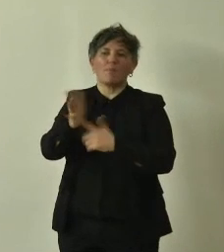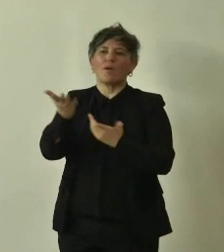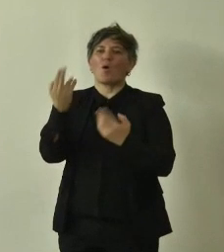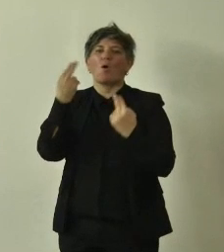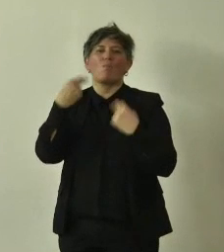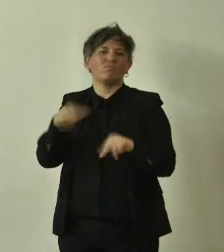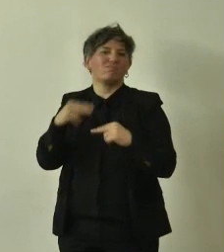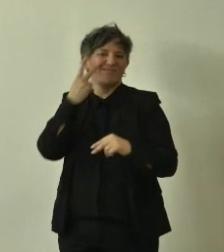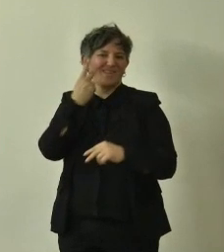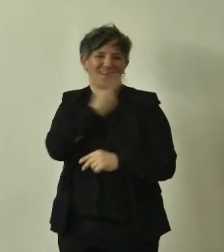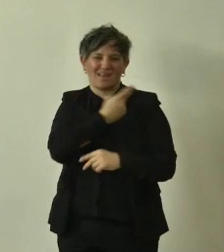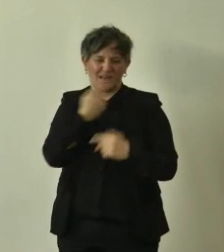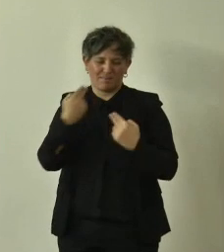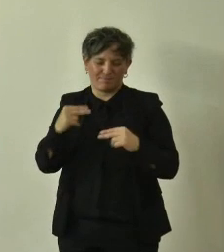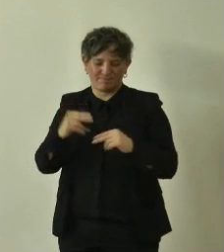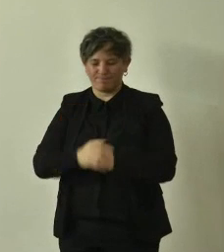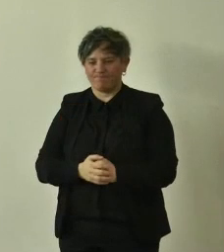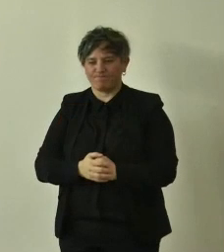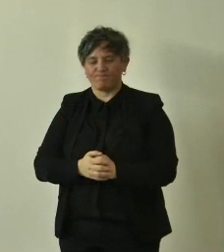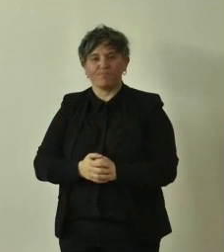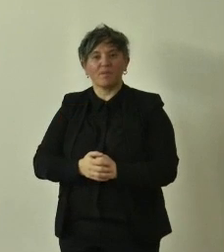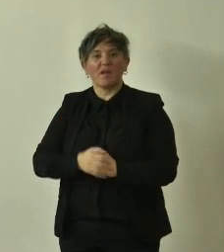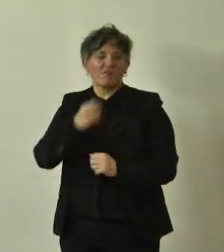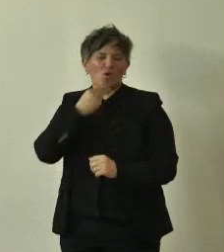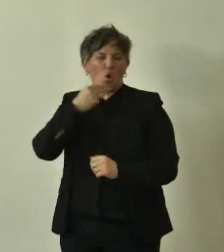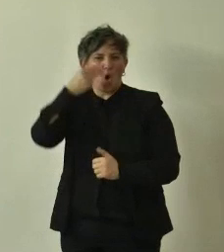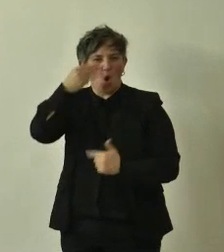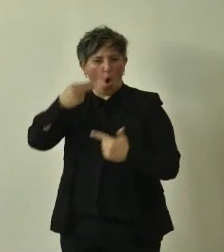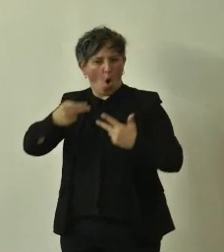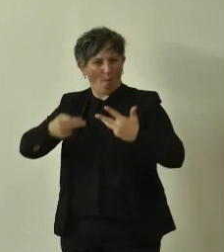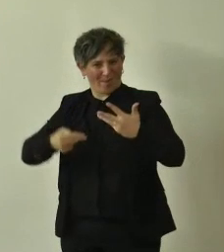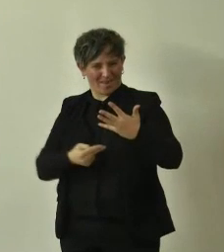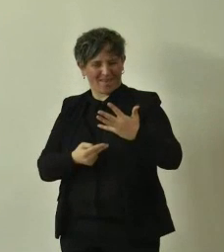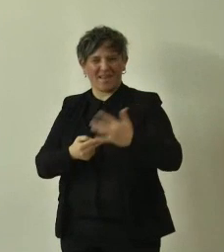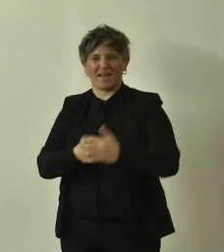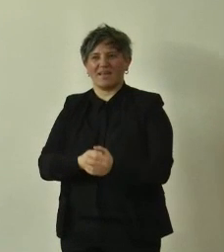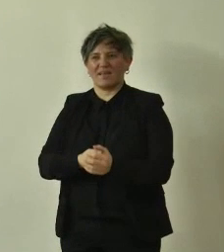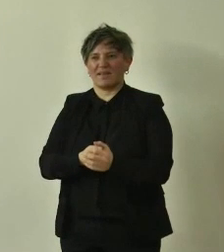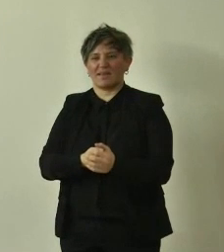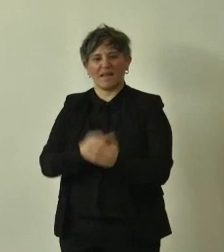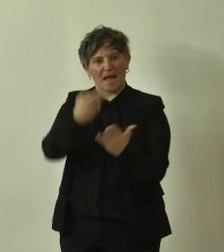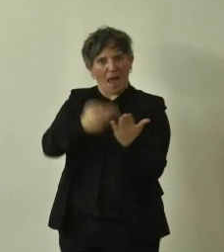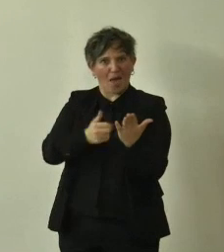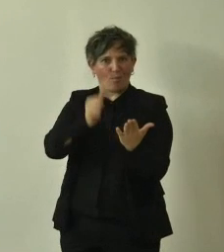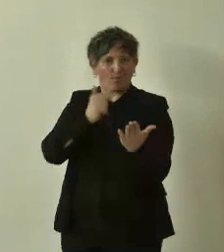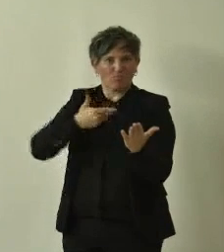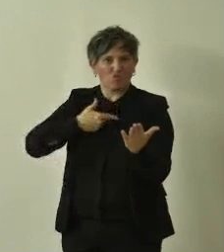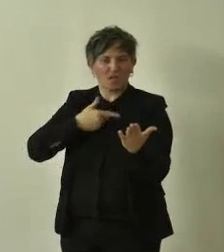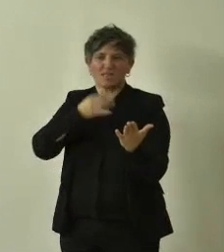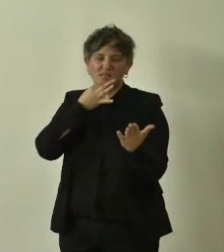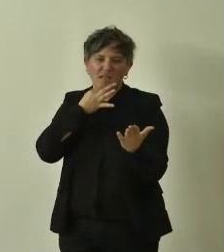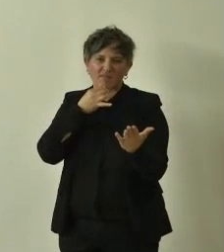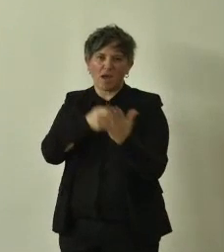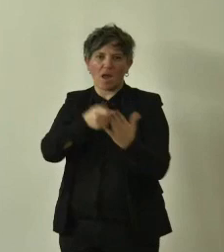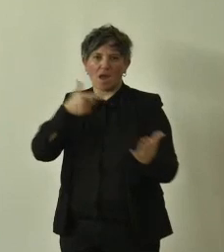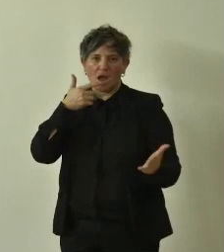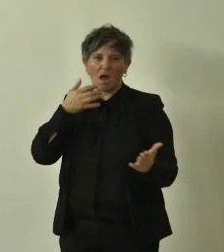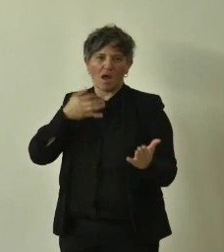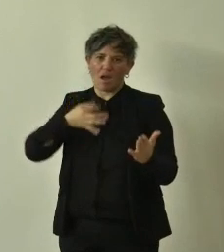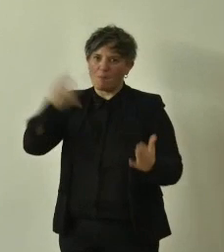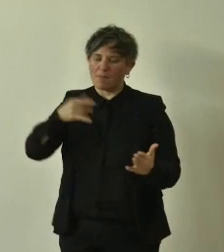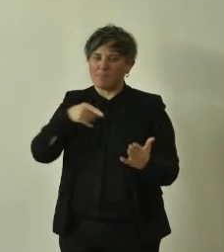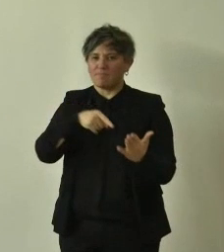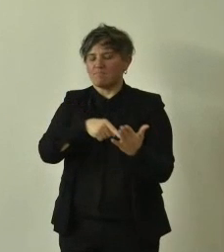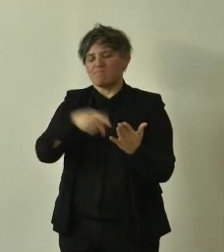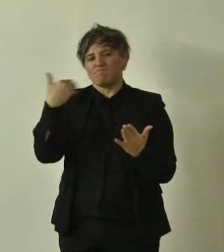a qualche anno fa facevano parte di questo elenco e avevano un'esistenza importante per i contesti in cui si